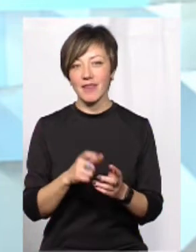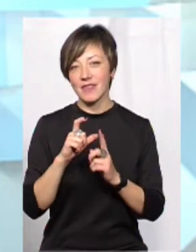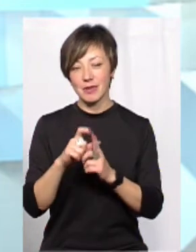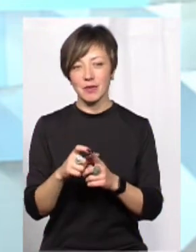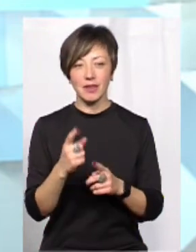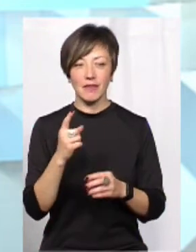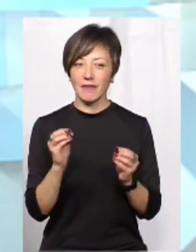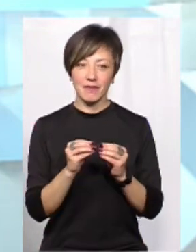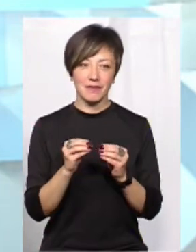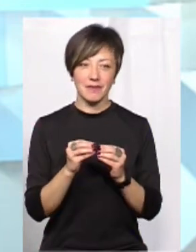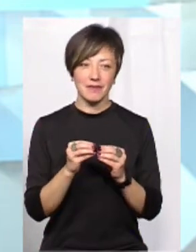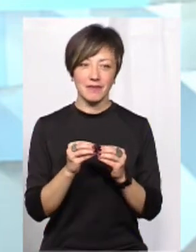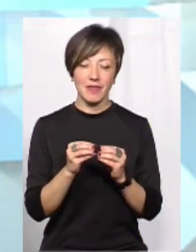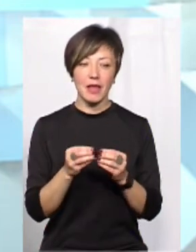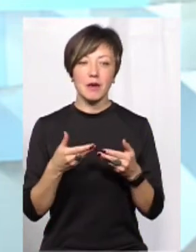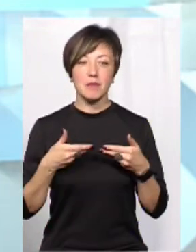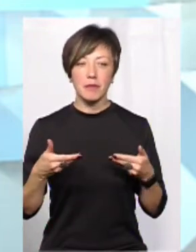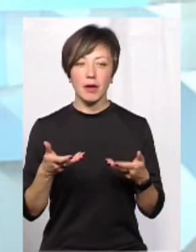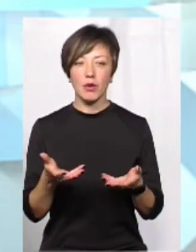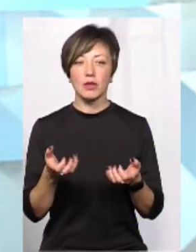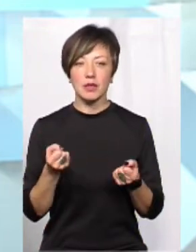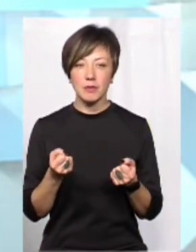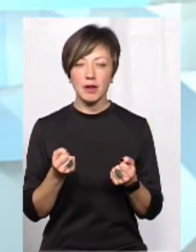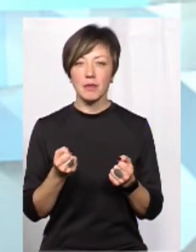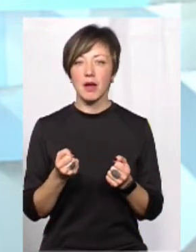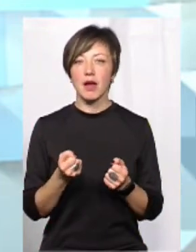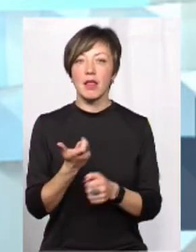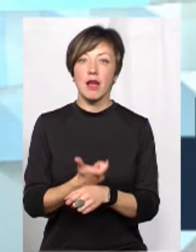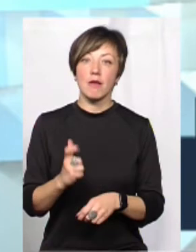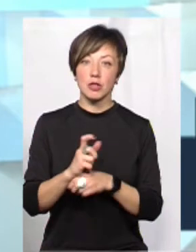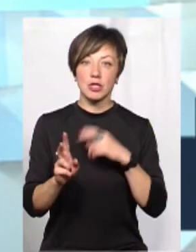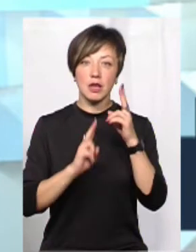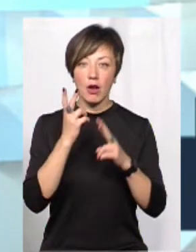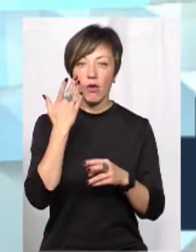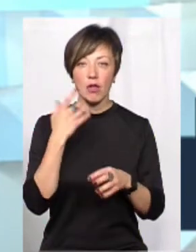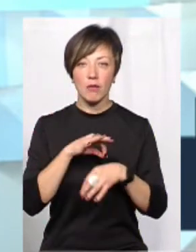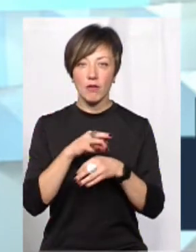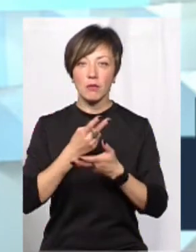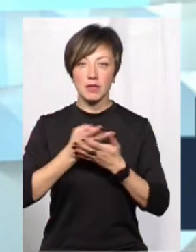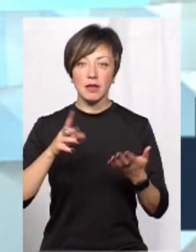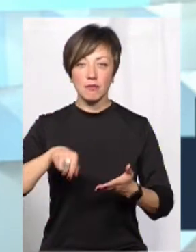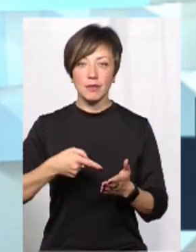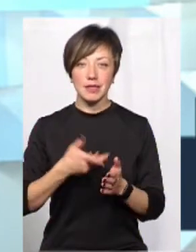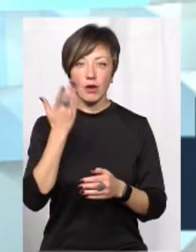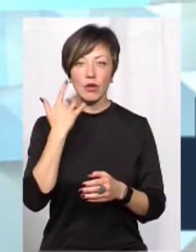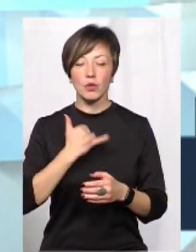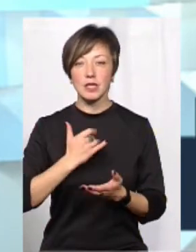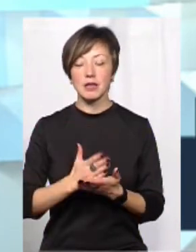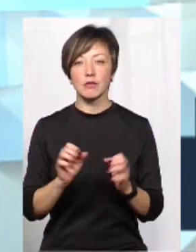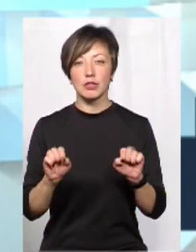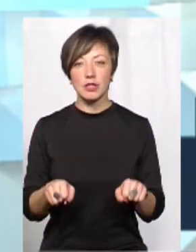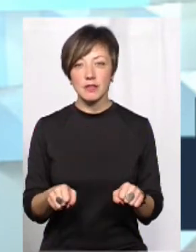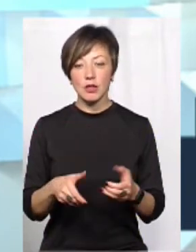відповідь завжди одна і та сама. Ми отримаємо пік скарг тоді, коли проводимо презентацію в місті, тоді, коли в нас є